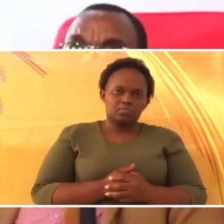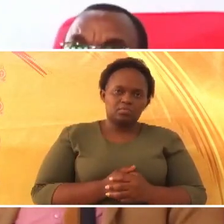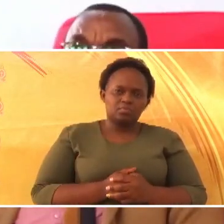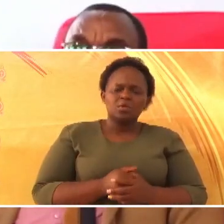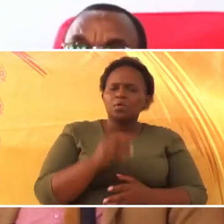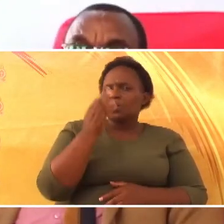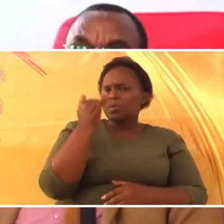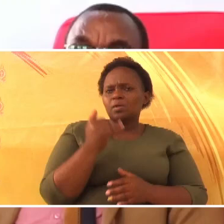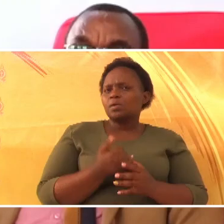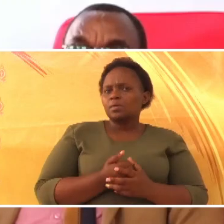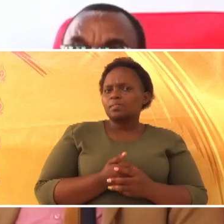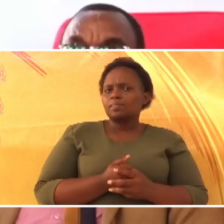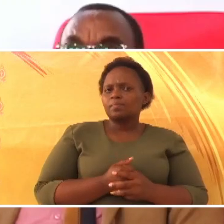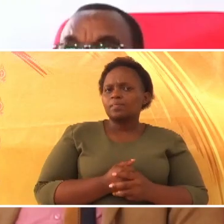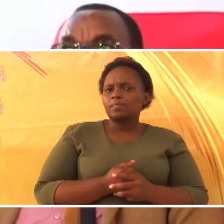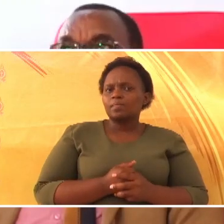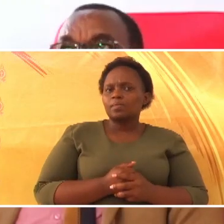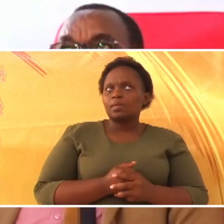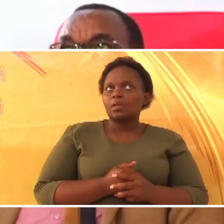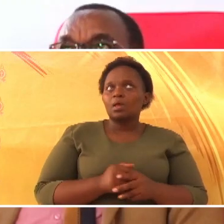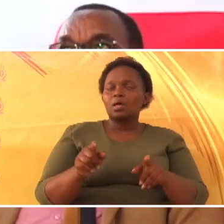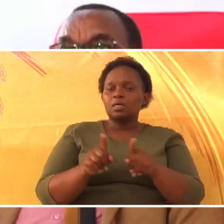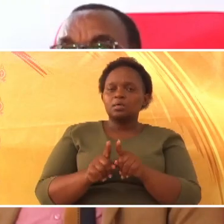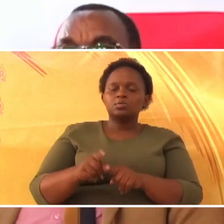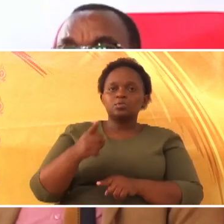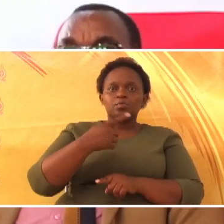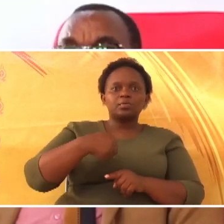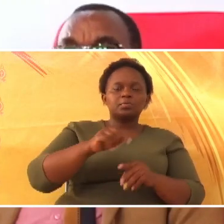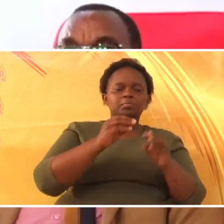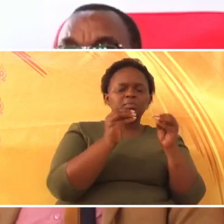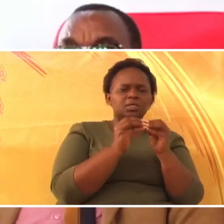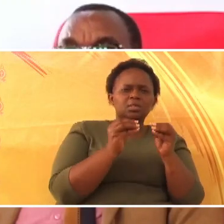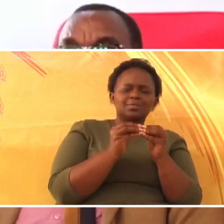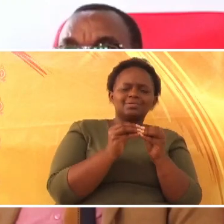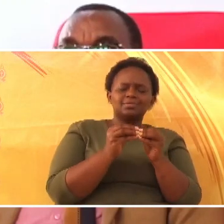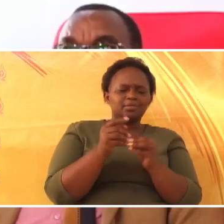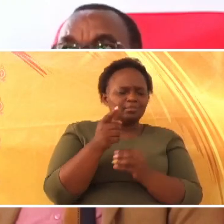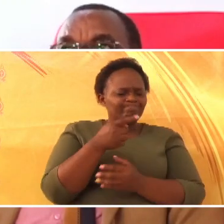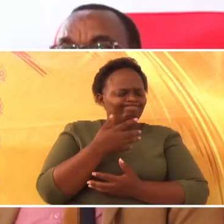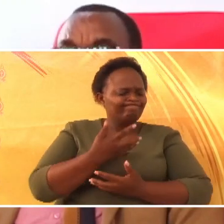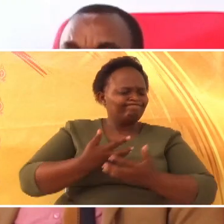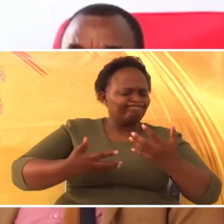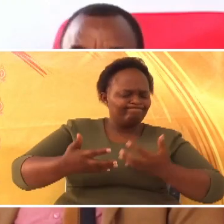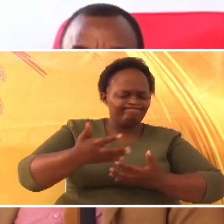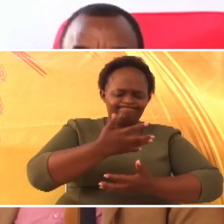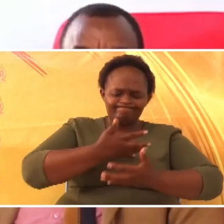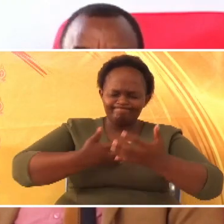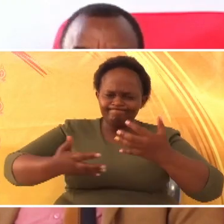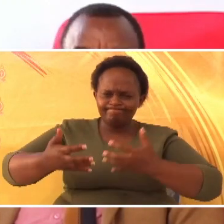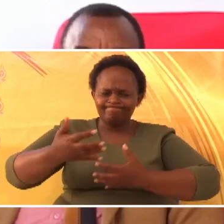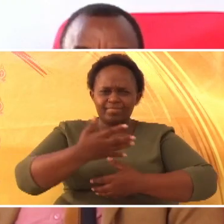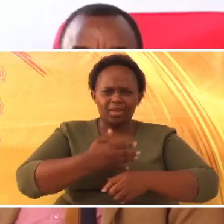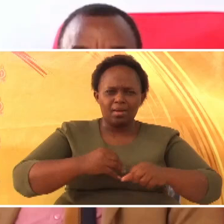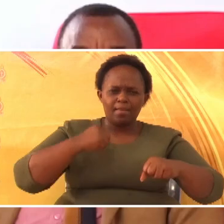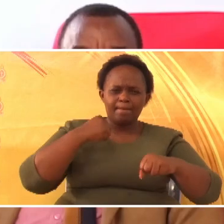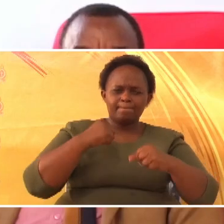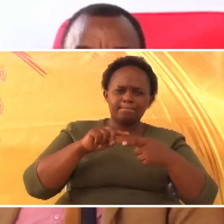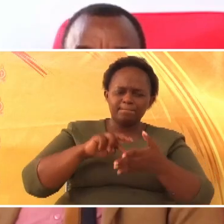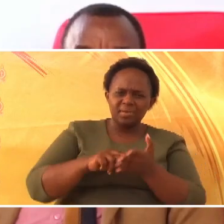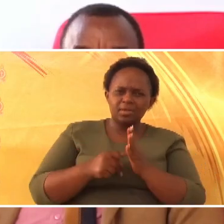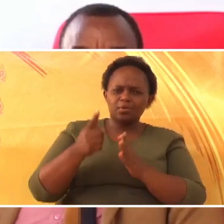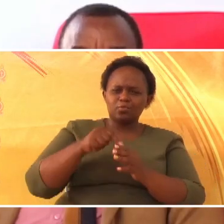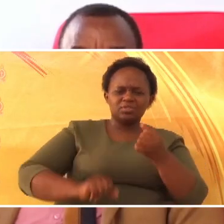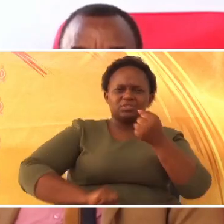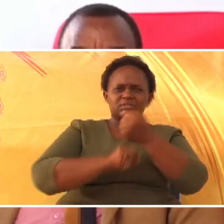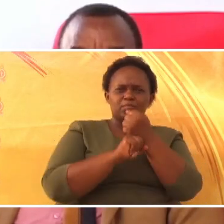Kuzumabu, unajua, tunapokutana mara nyingi, tunawekana moto. Sidiyo, tunawekana moto. Diyo sababu watu